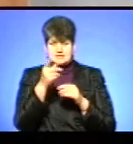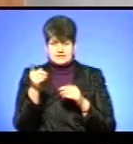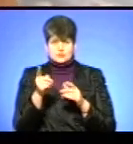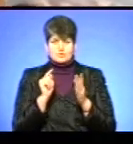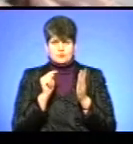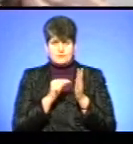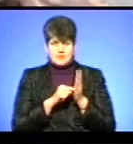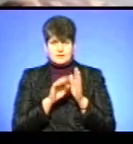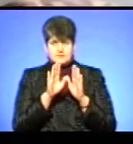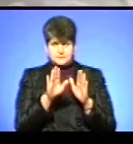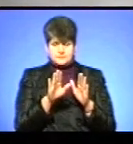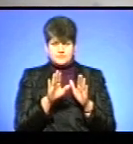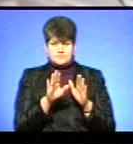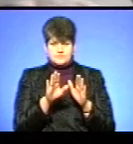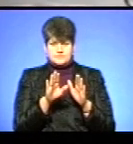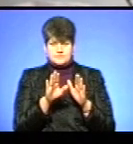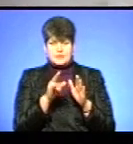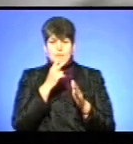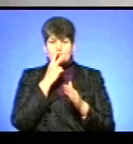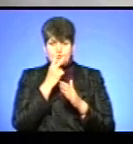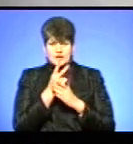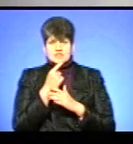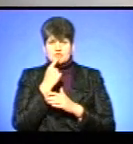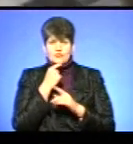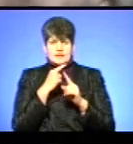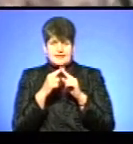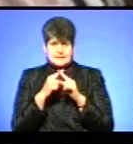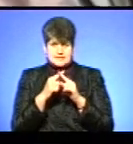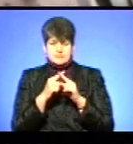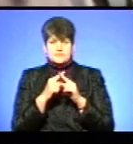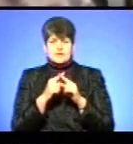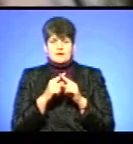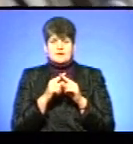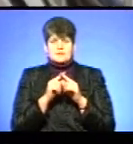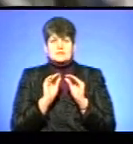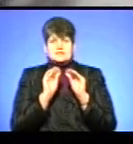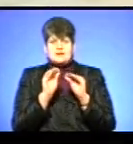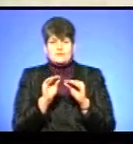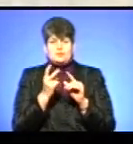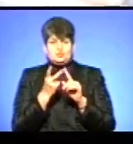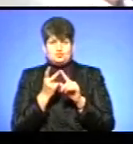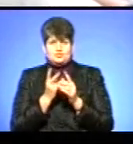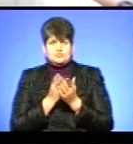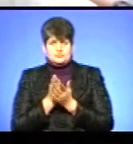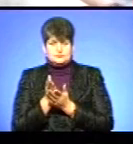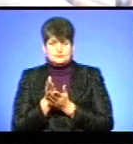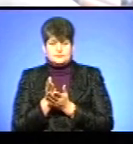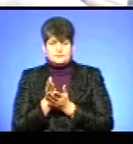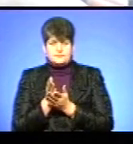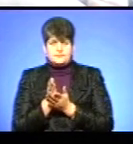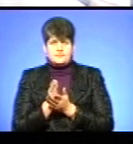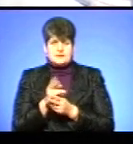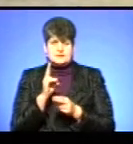влучили, показується червоний хрестик, ми виставляємо другу напрямку. Солдат, козменка, стрільбу